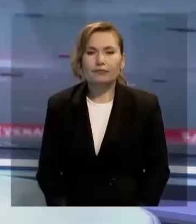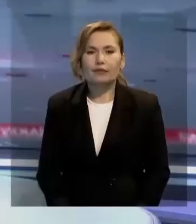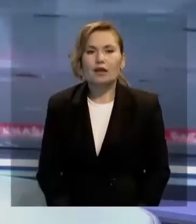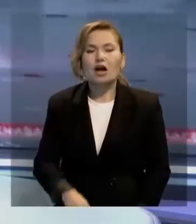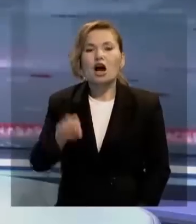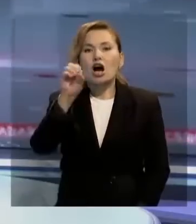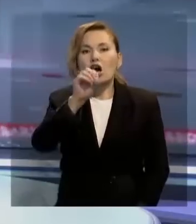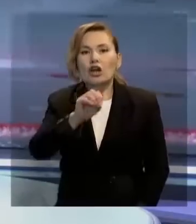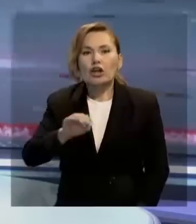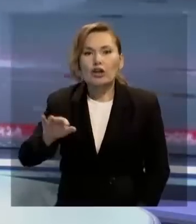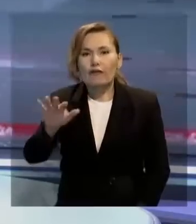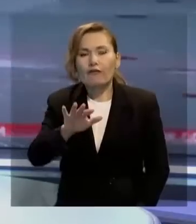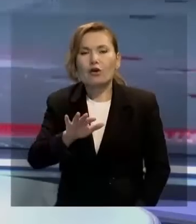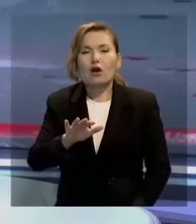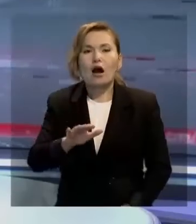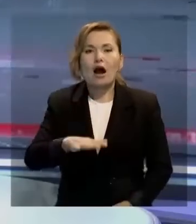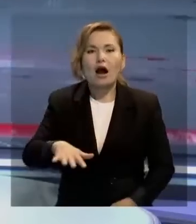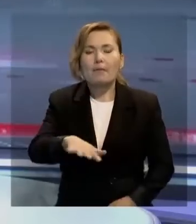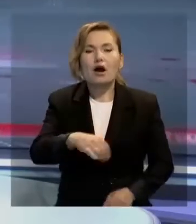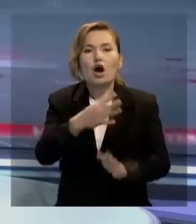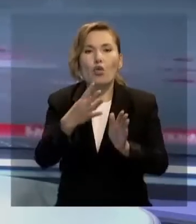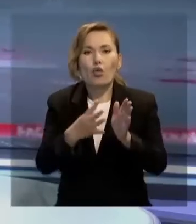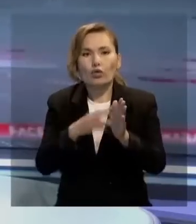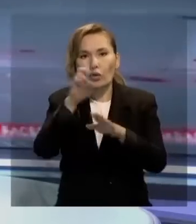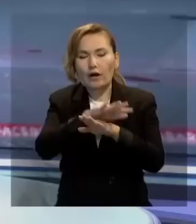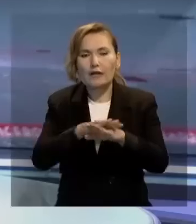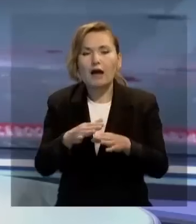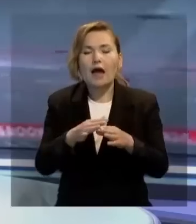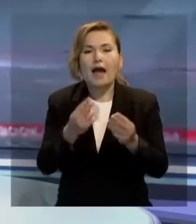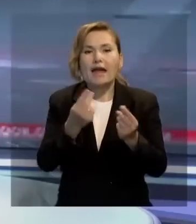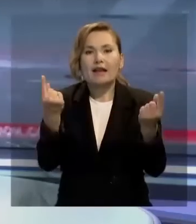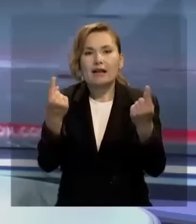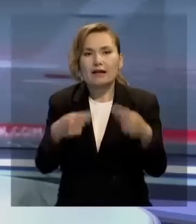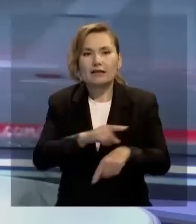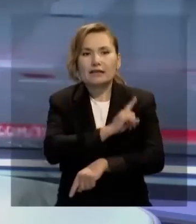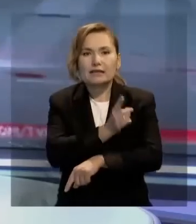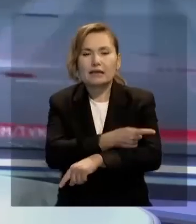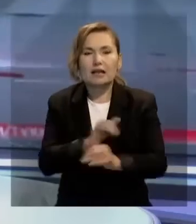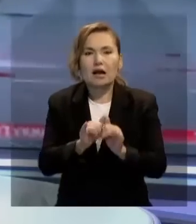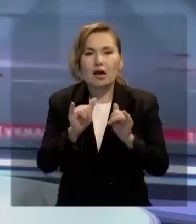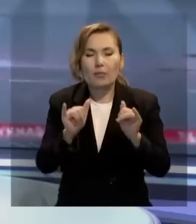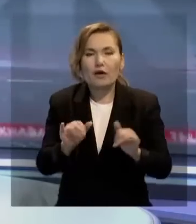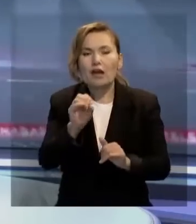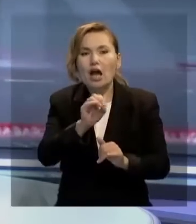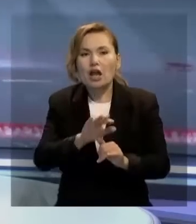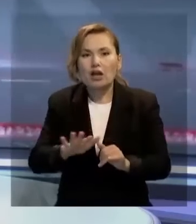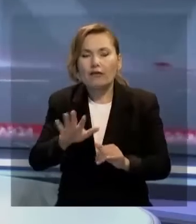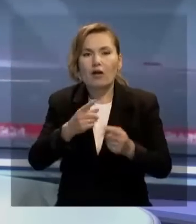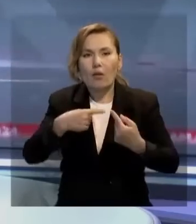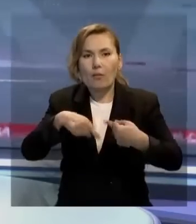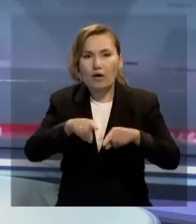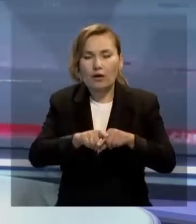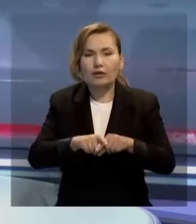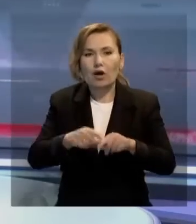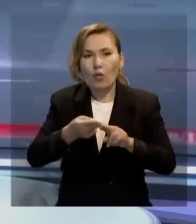Еуро аймақ қақыретін 19 елдің инфляциясы рекордтық денгеге жетті. Еуро статистика ұйыма осайдың